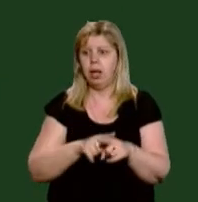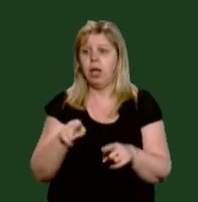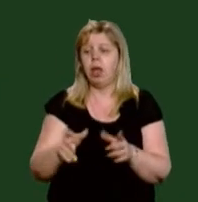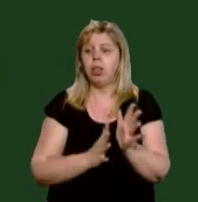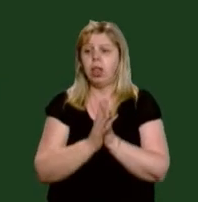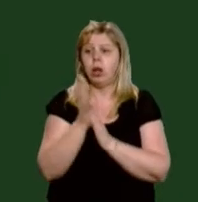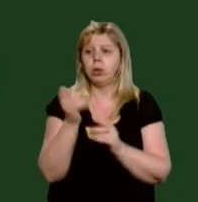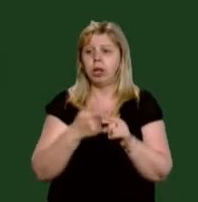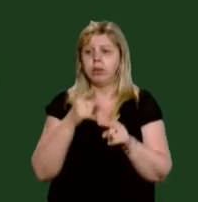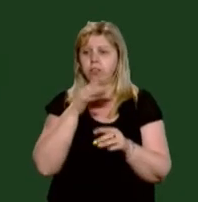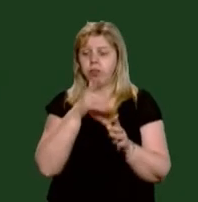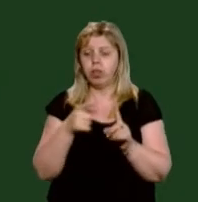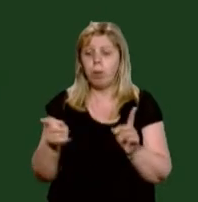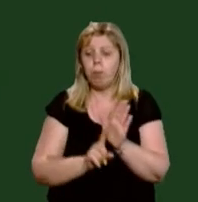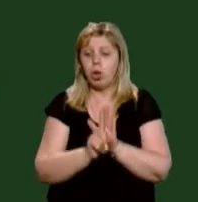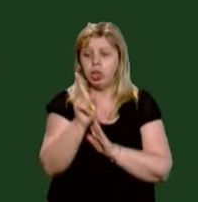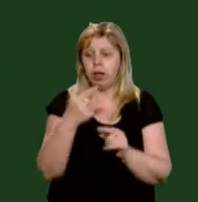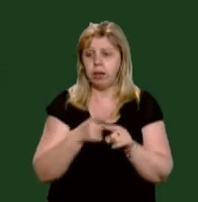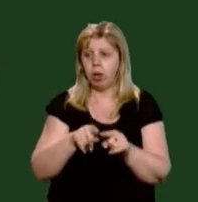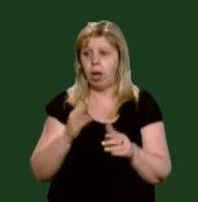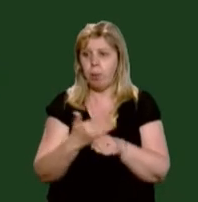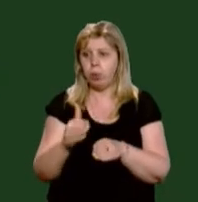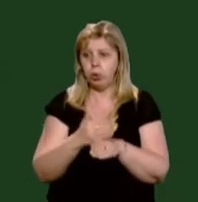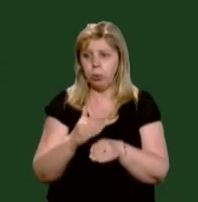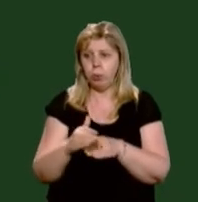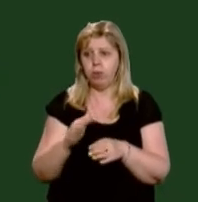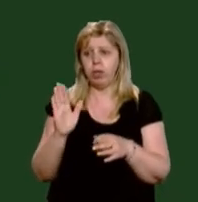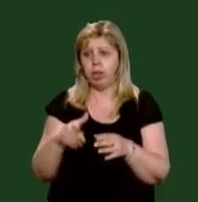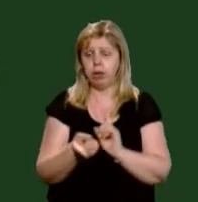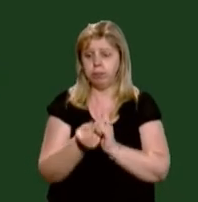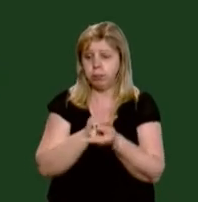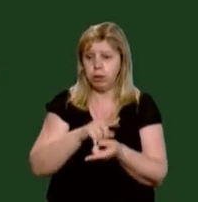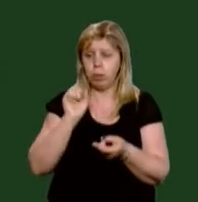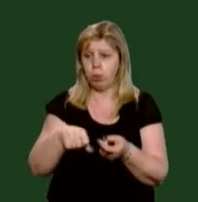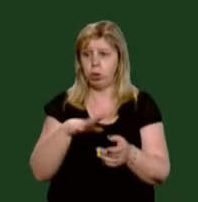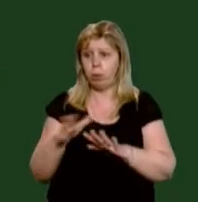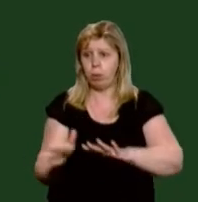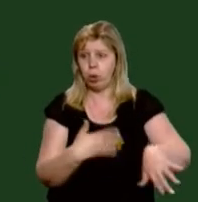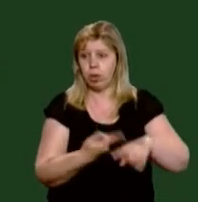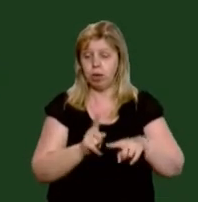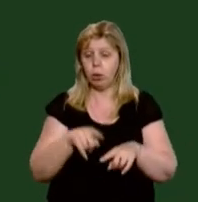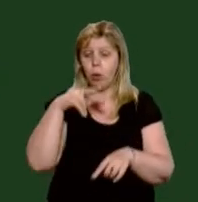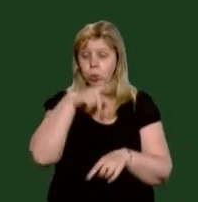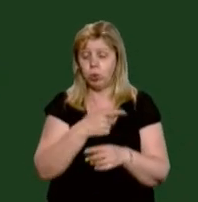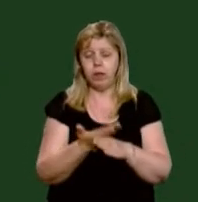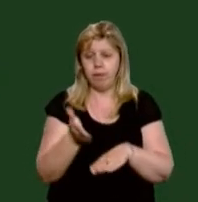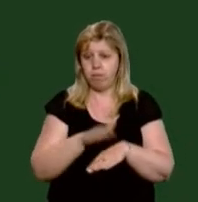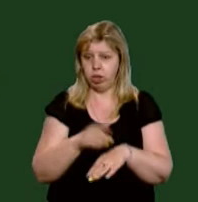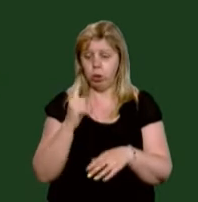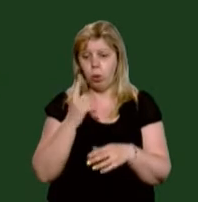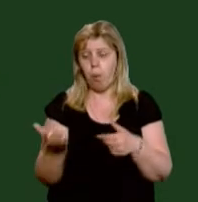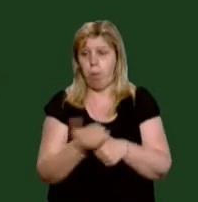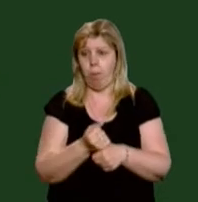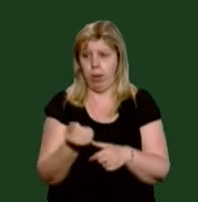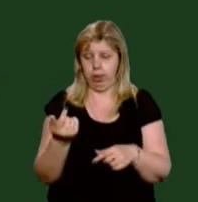наростають у час. Не різкий початок, а такий поступовий і до якої фази дійде оце утруєння, дуже важко визначити